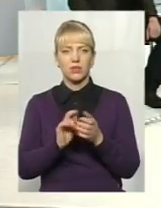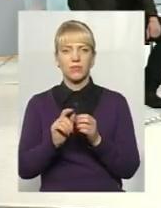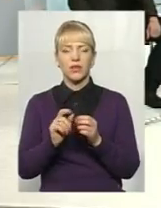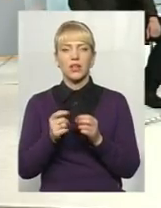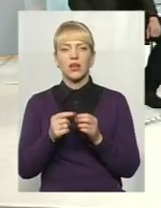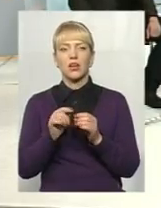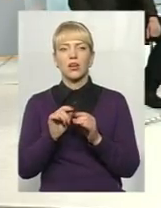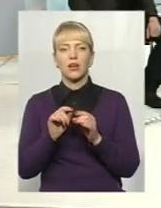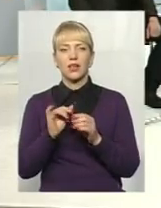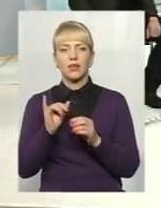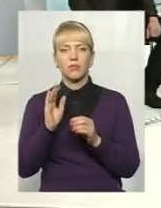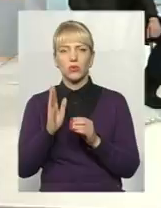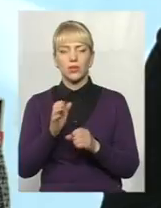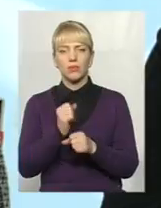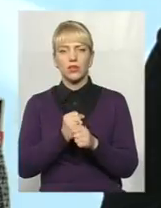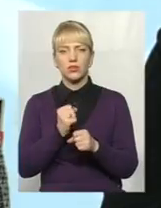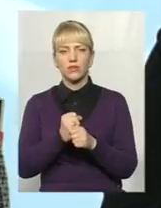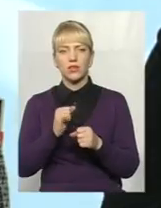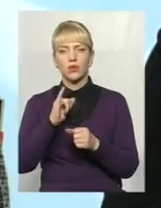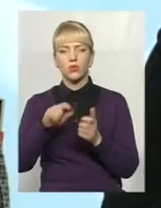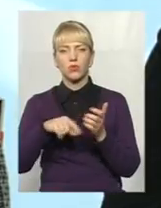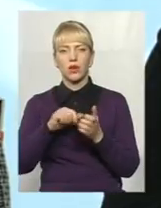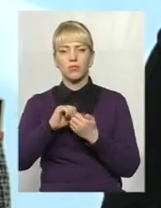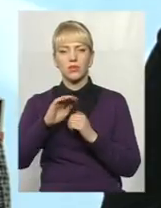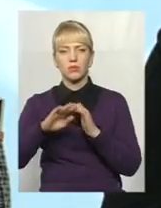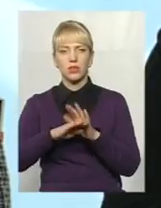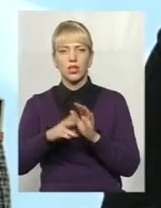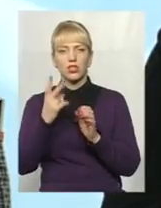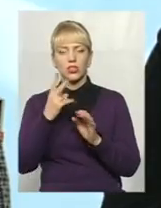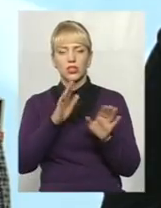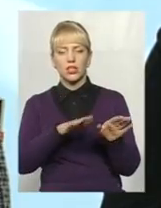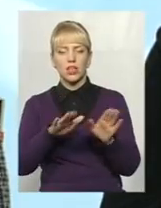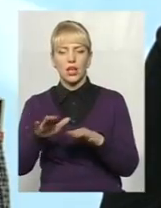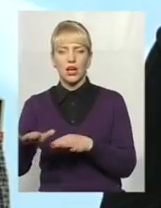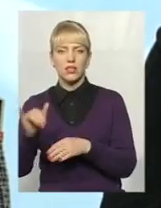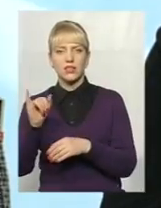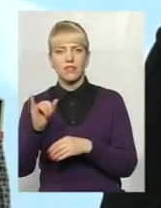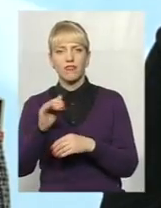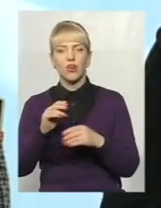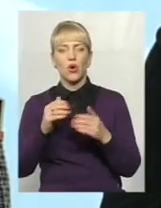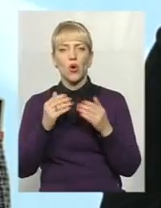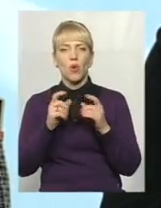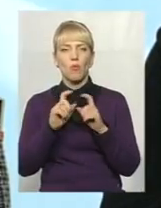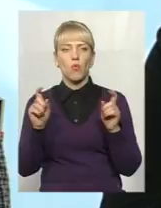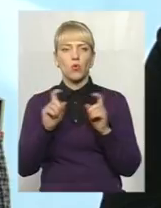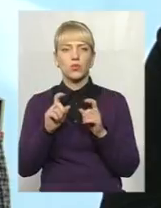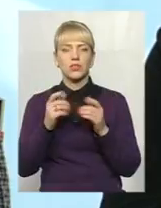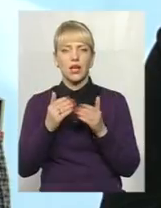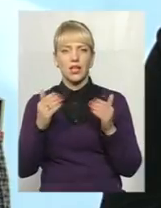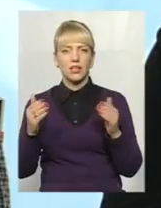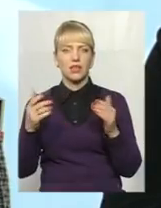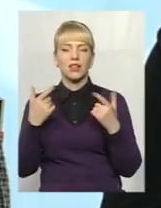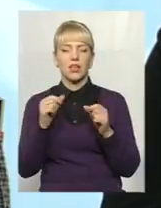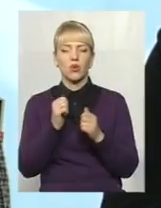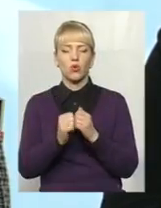Привідкриваємо. Буде працювати в Кам'янці таких 4 локацій в музеї, де кожний бажаючий може